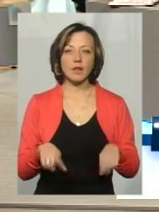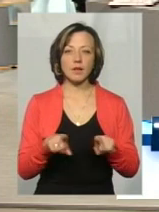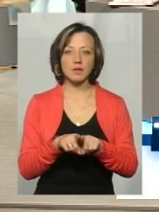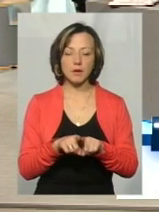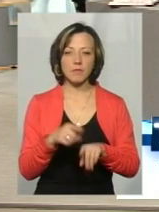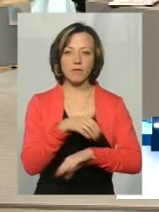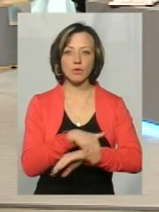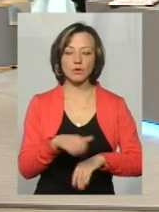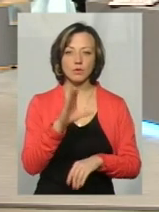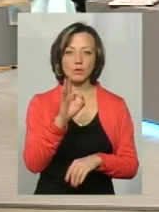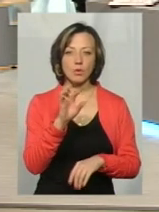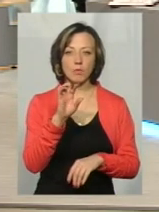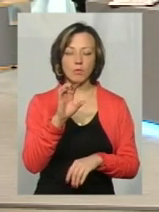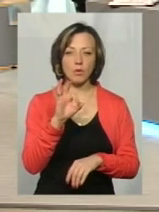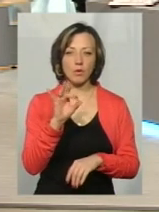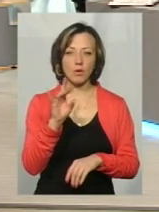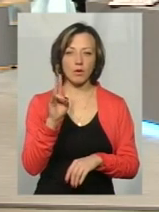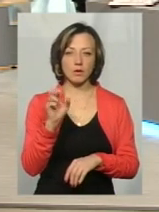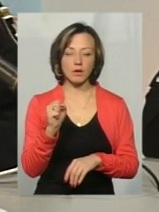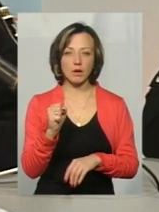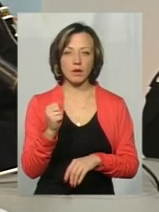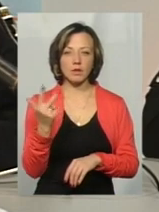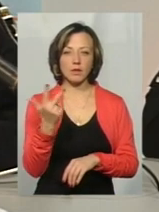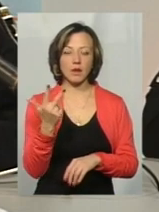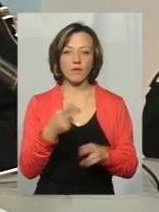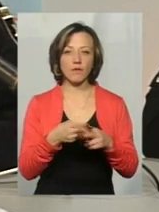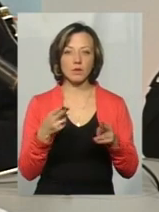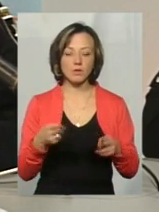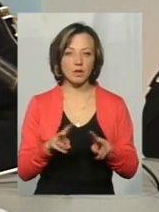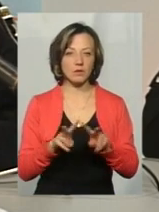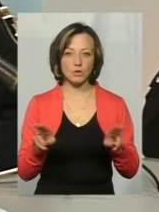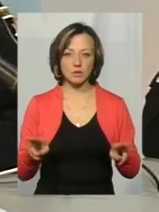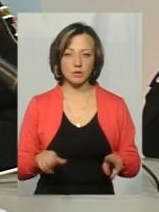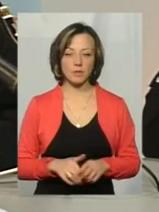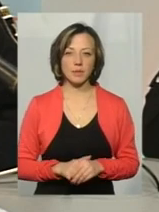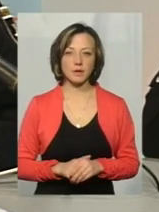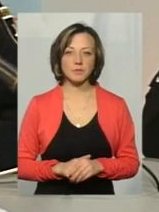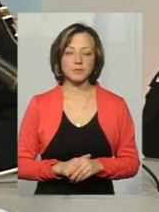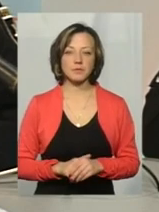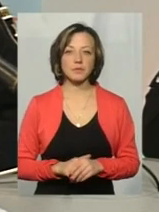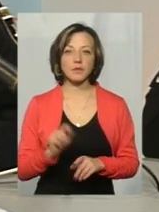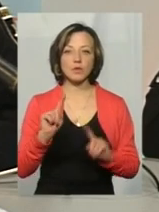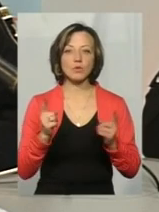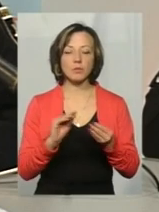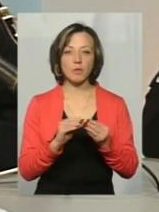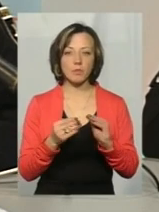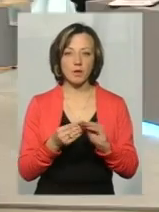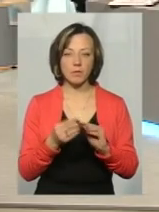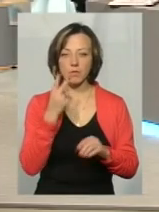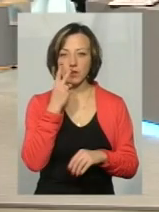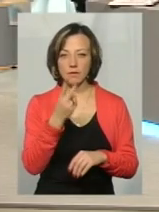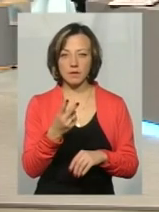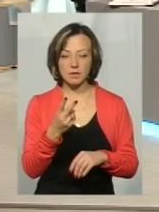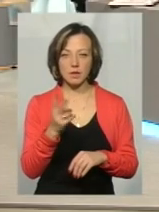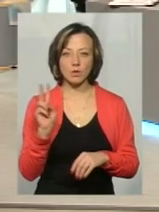Соборні, коли третєго завдало. Те саме. Там дуже проблема. Подивіться,